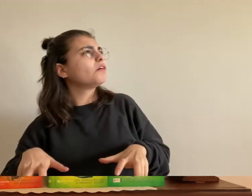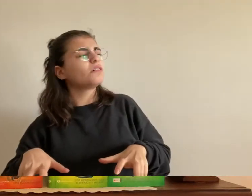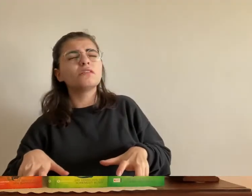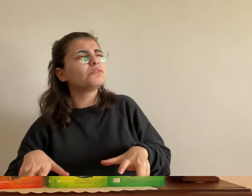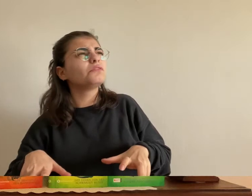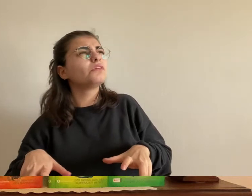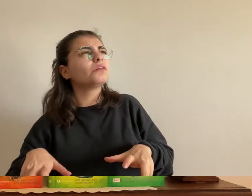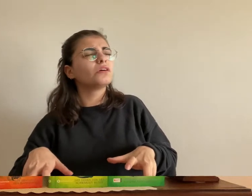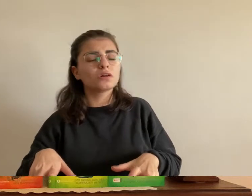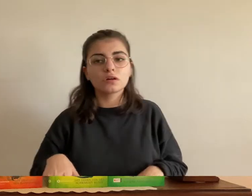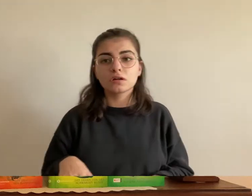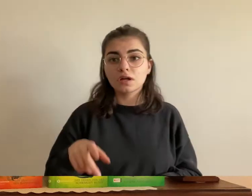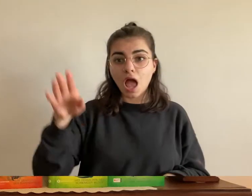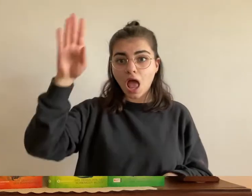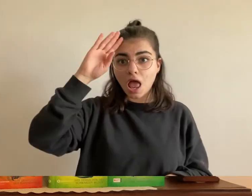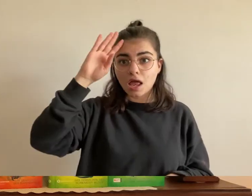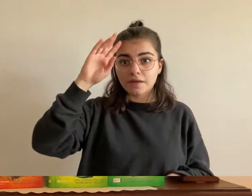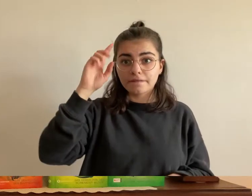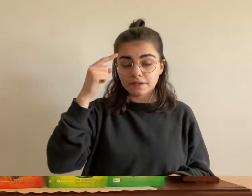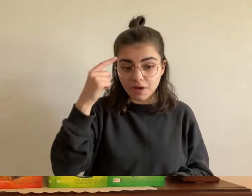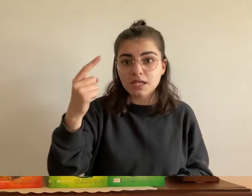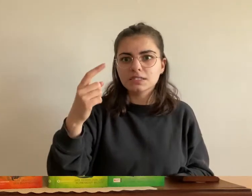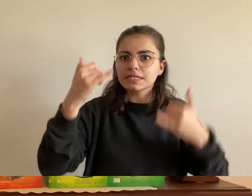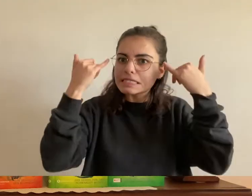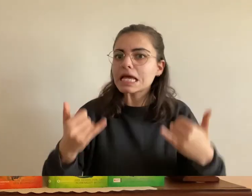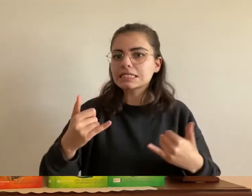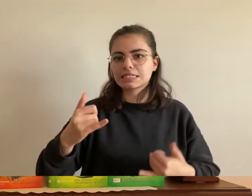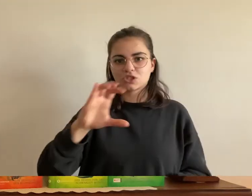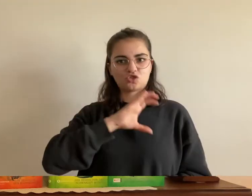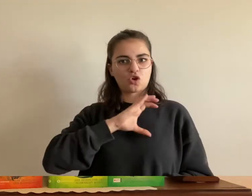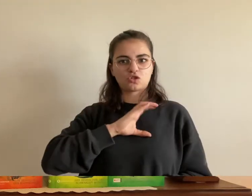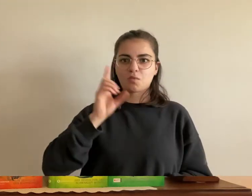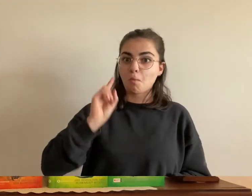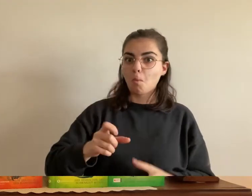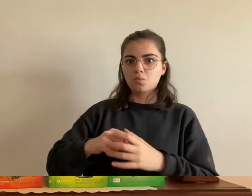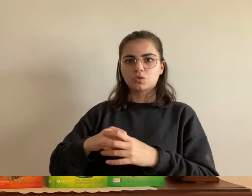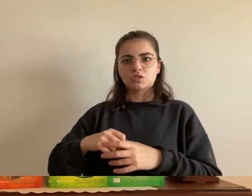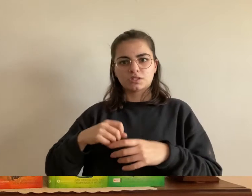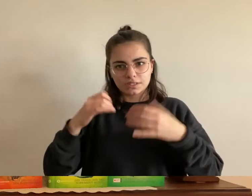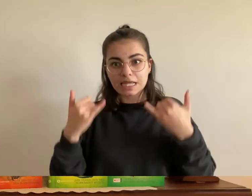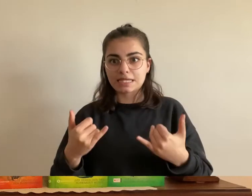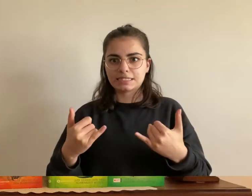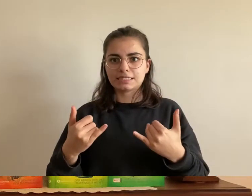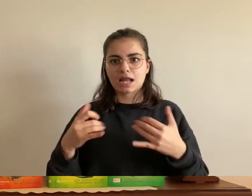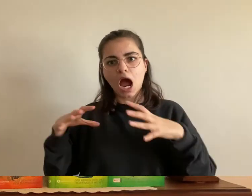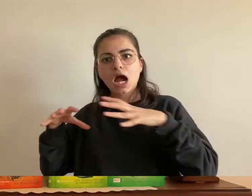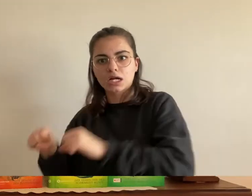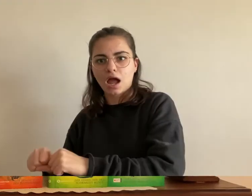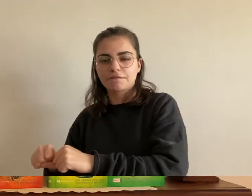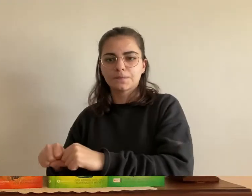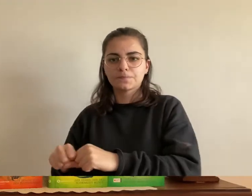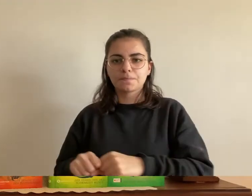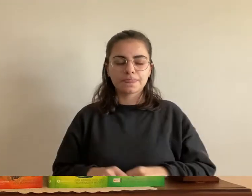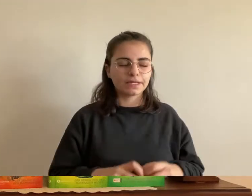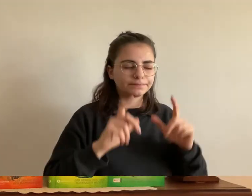gebracht und eric wusste dass das seine chance war er umfasste endur fester kannst du mich näher an ihn